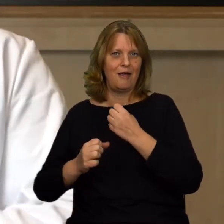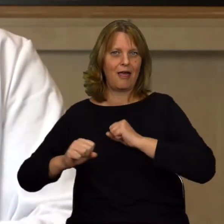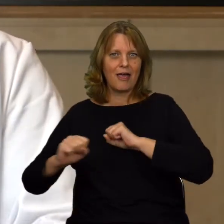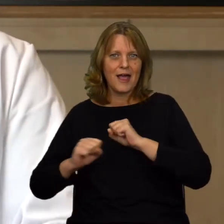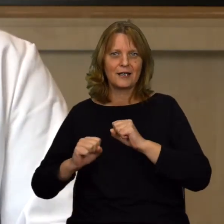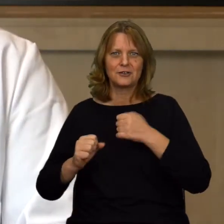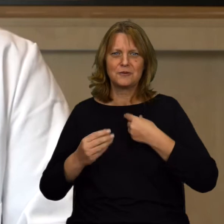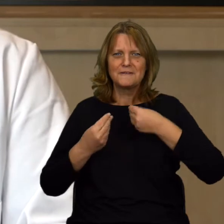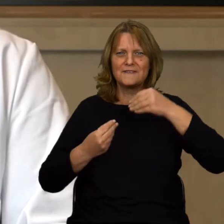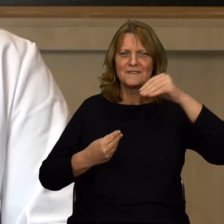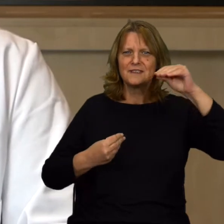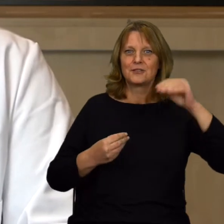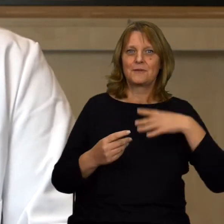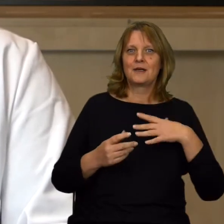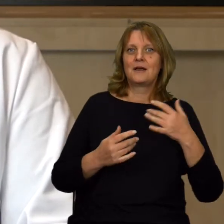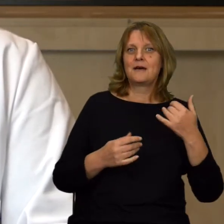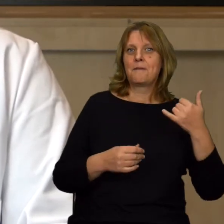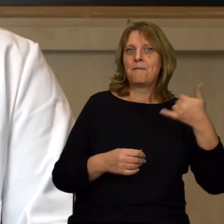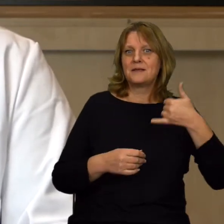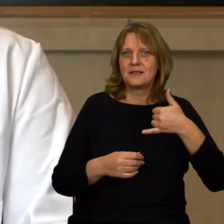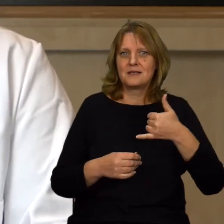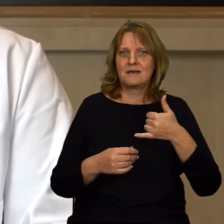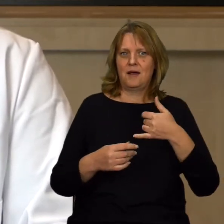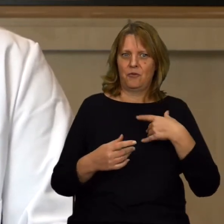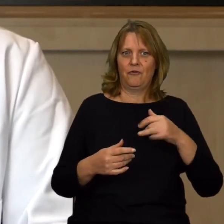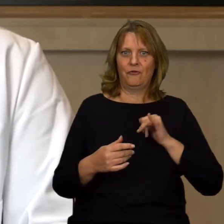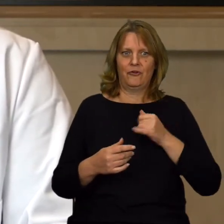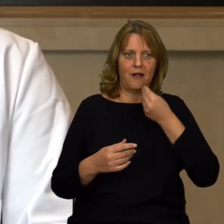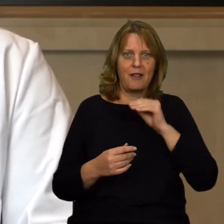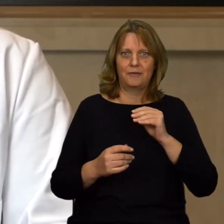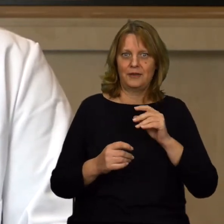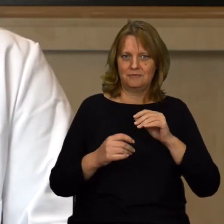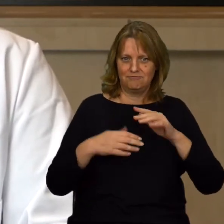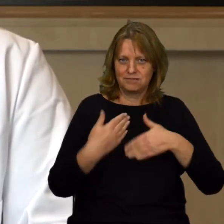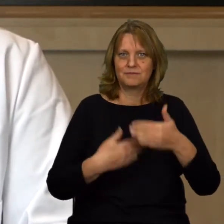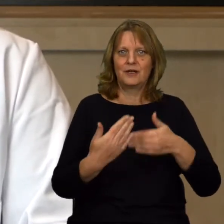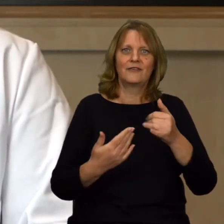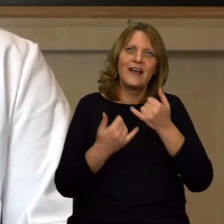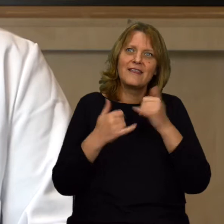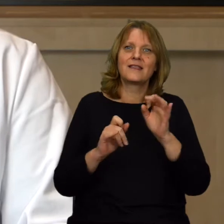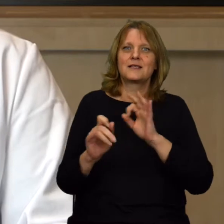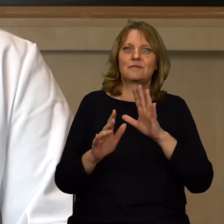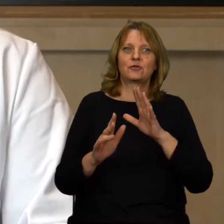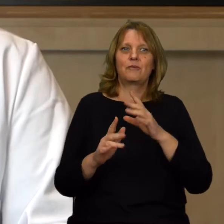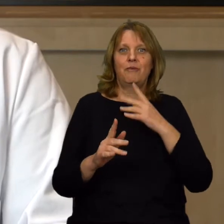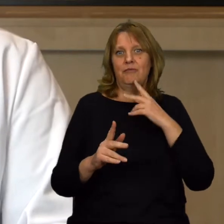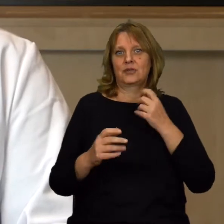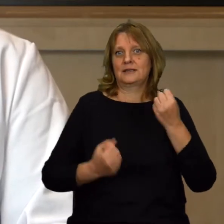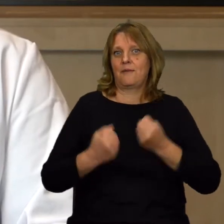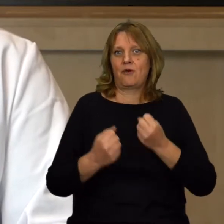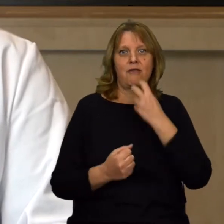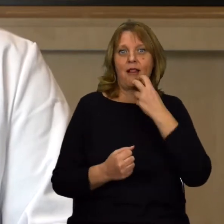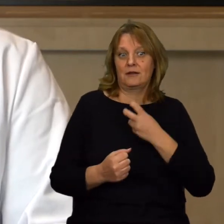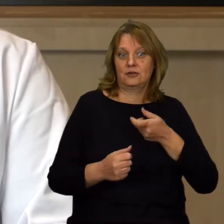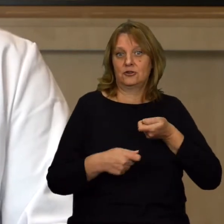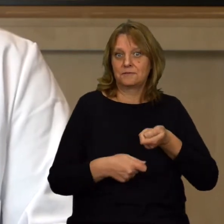żeby jak najbardziej wydajniej spalić na przykład benzynę, albo coś innego powiedzmy, jakiś inny sposób zasilić elektrycznie auto, czy